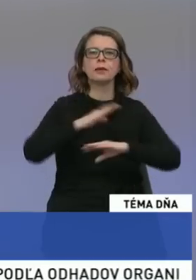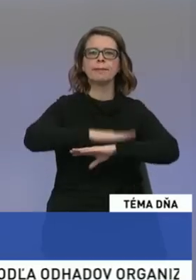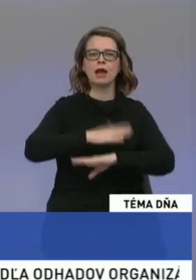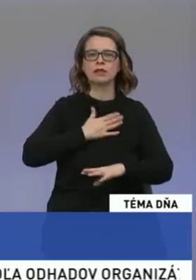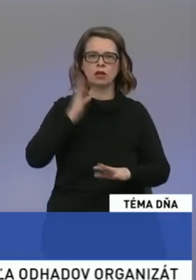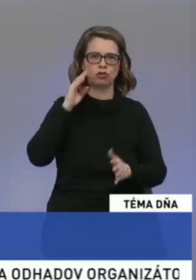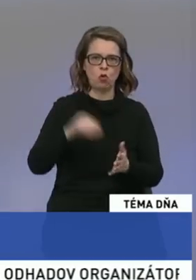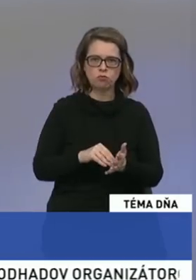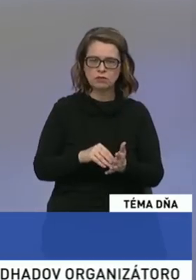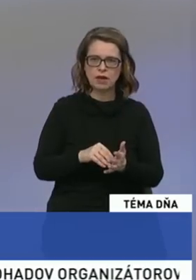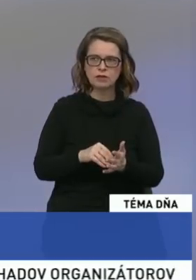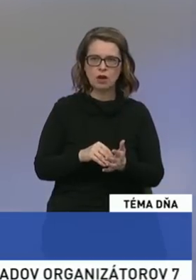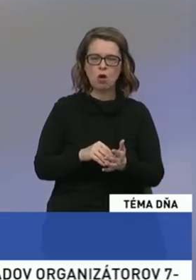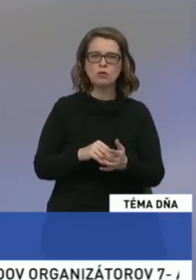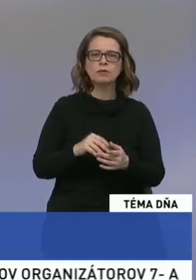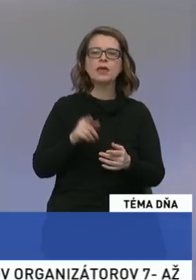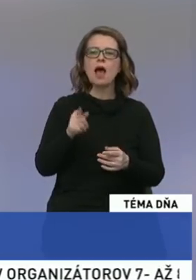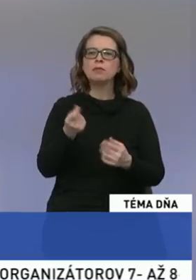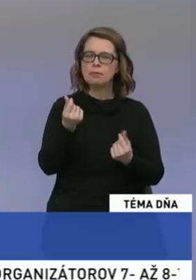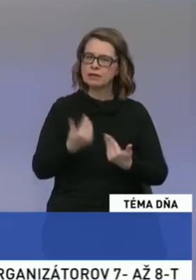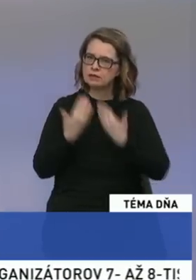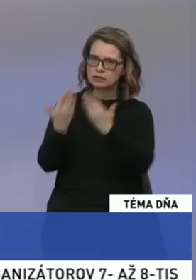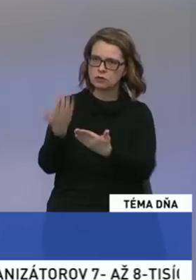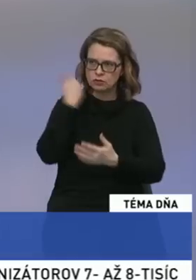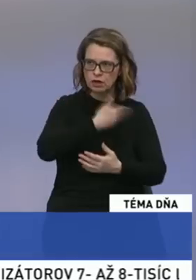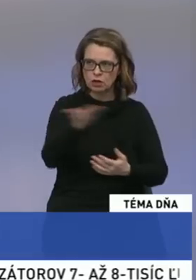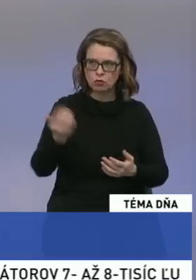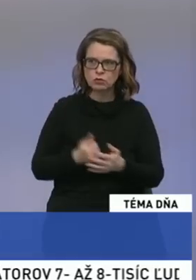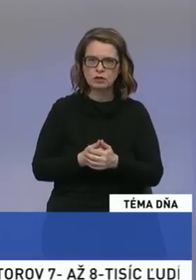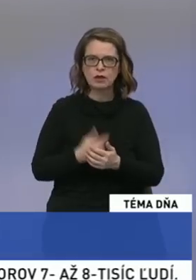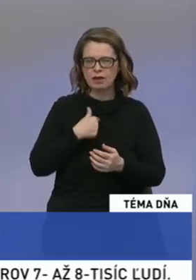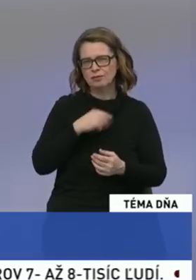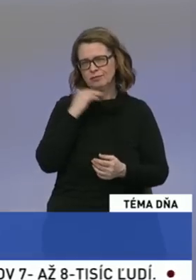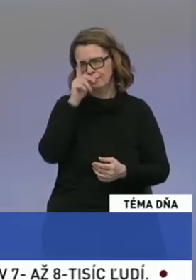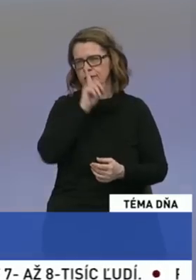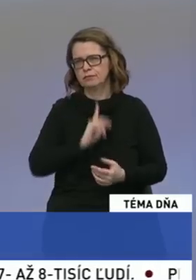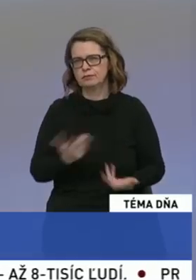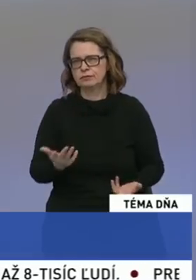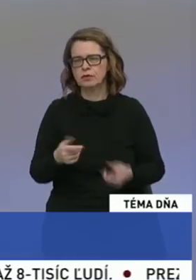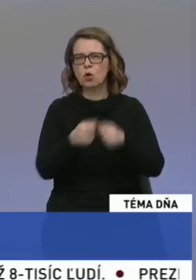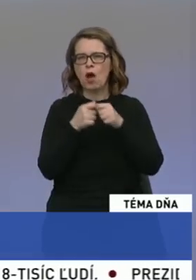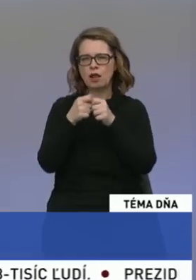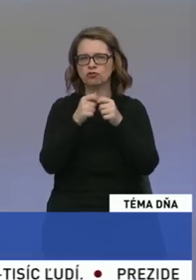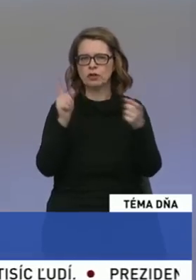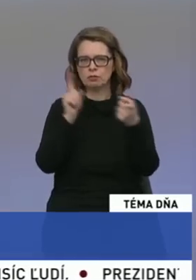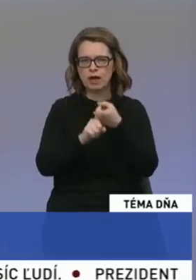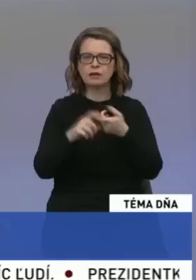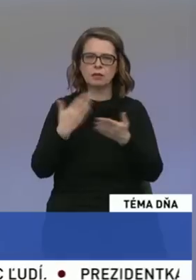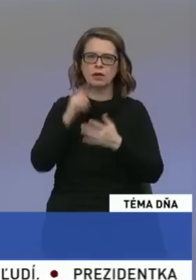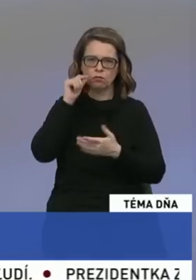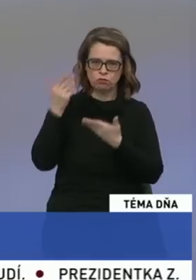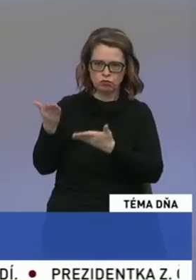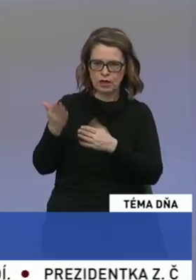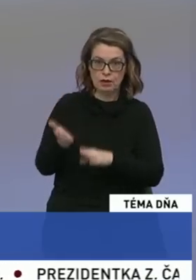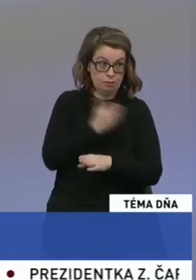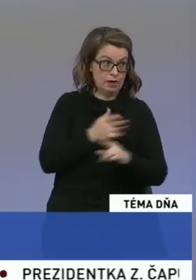občanov, aby sa k týmto finančným prostriedkom dostali. A mrzí ma aj postoj našich koaličných partnerov, myslím pána Bugára, ktorý bol pred